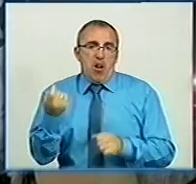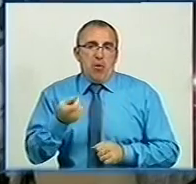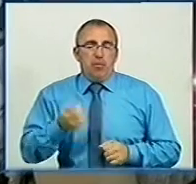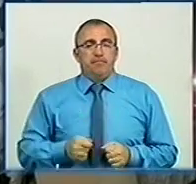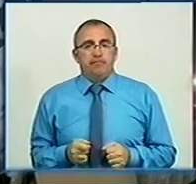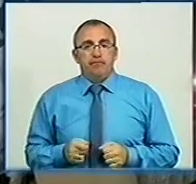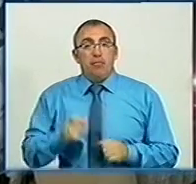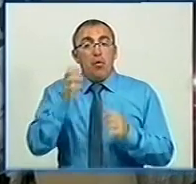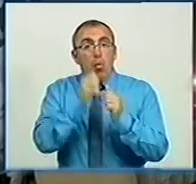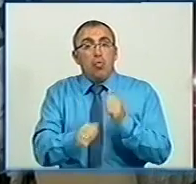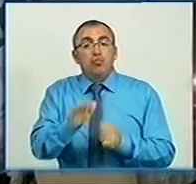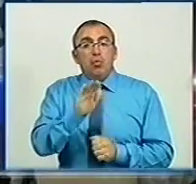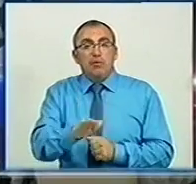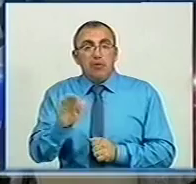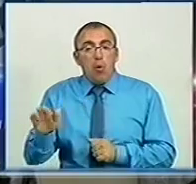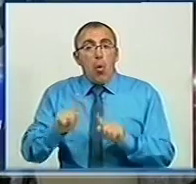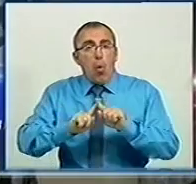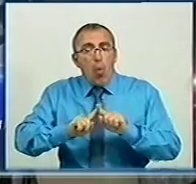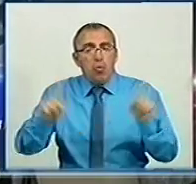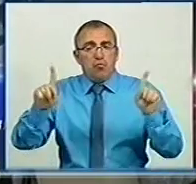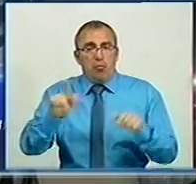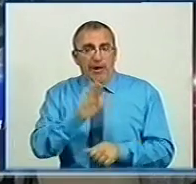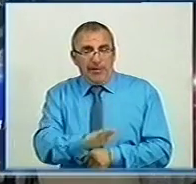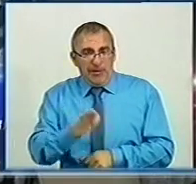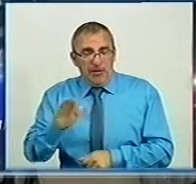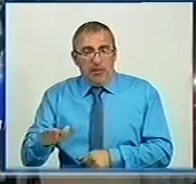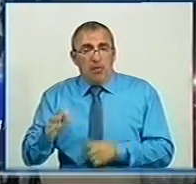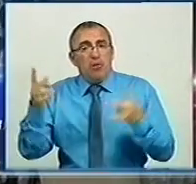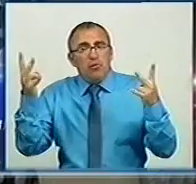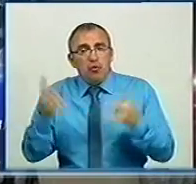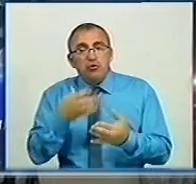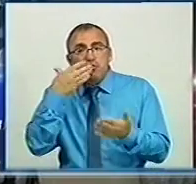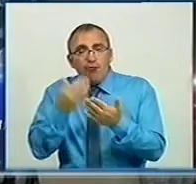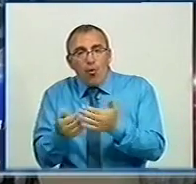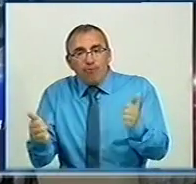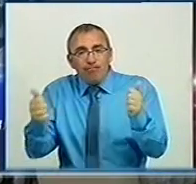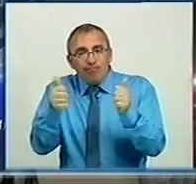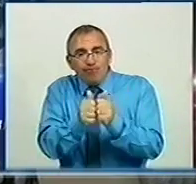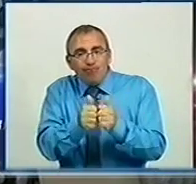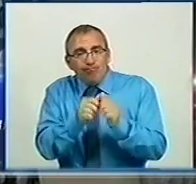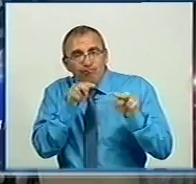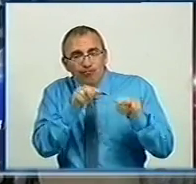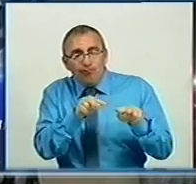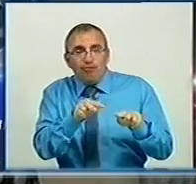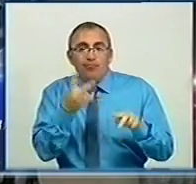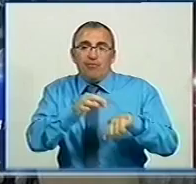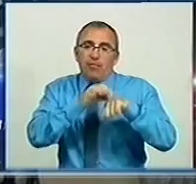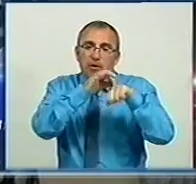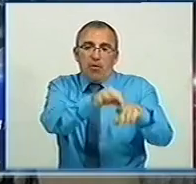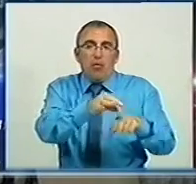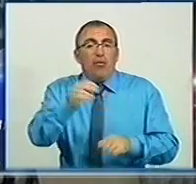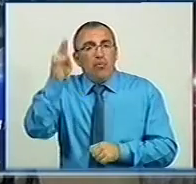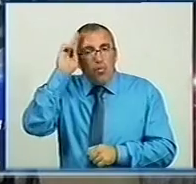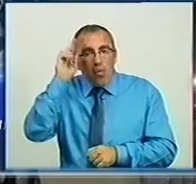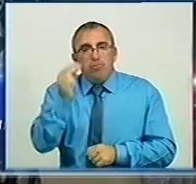Кожну дитину, особливу дитину, потрібен свій волонтер. Тобто це і, вибачте, зводити в туалет, і